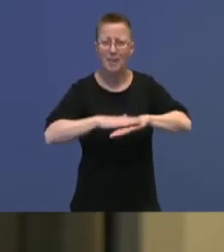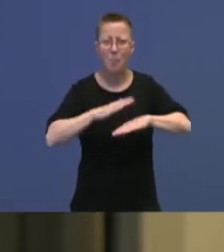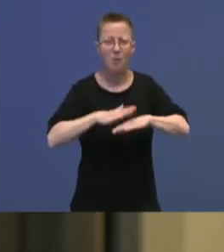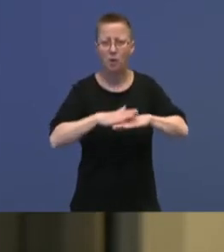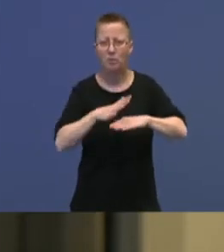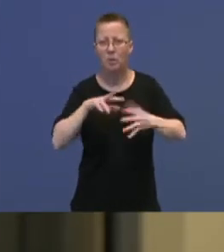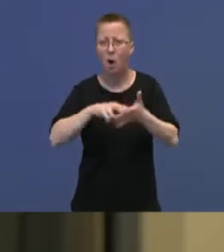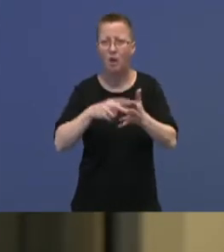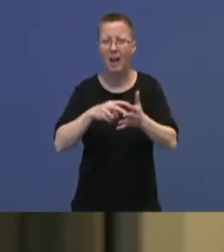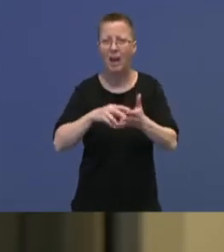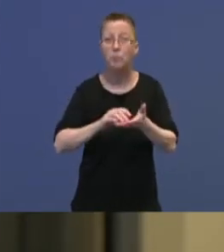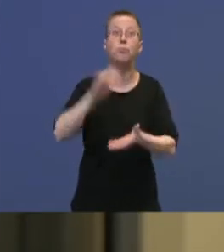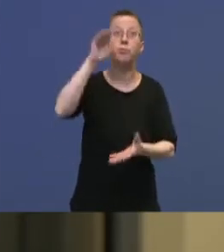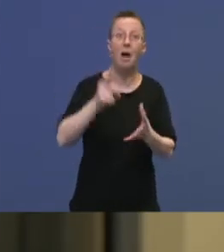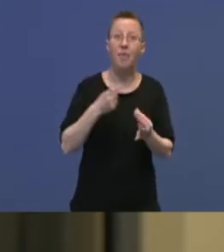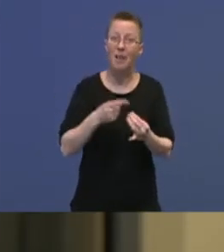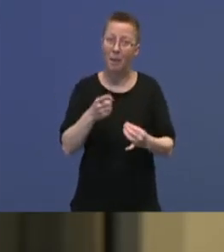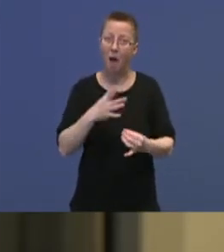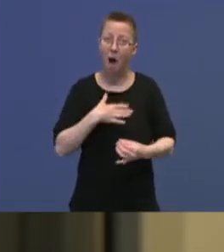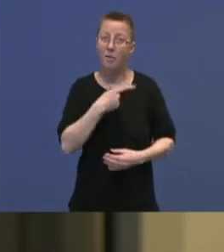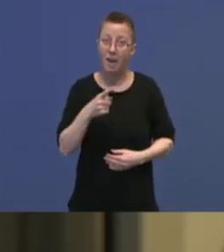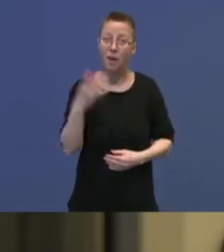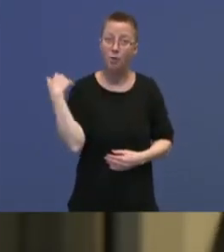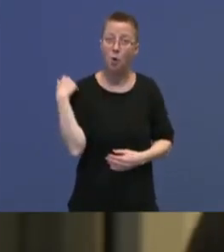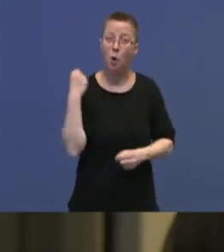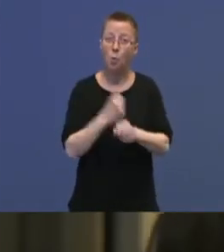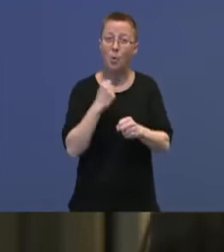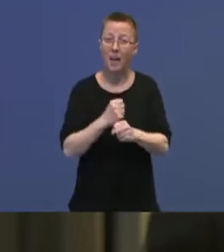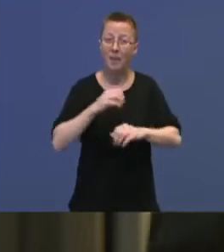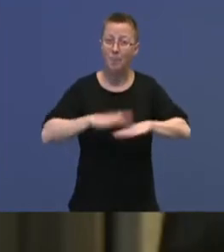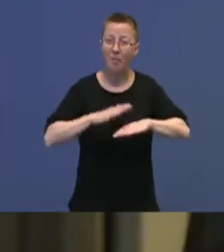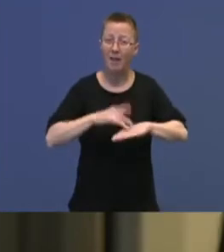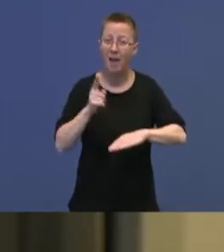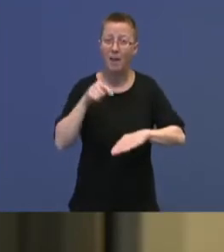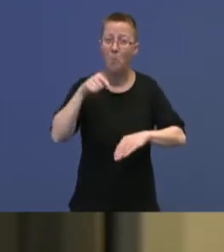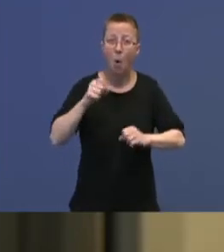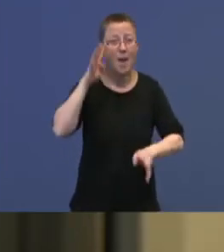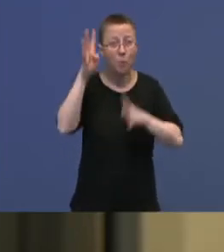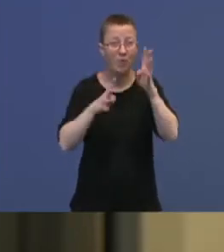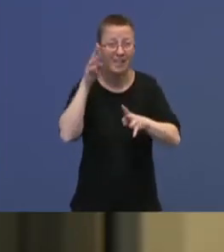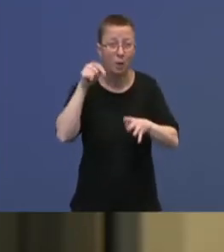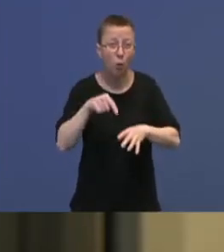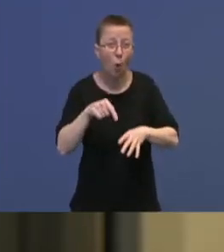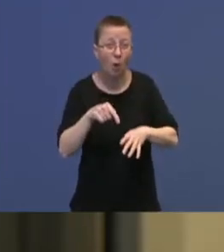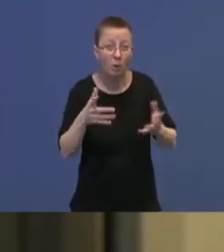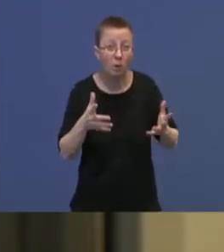men har dere hatt konkrete planer for hvordan dere skulle skalere opp, eller improviserer dere dere nå? Slik situasjon er det blitt.